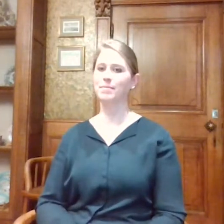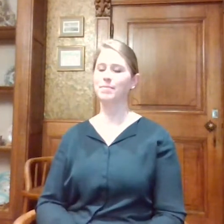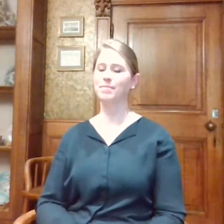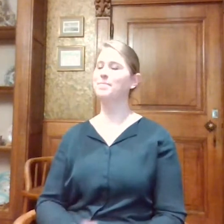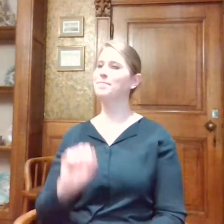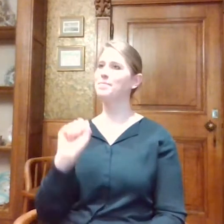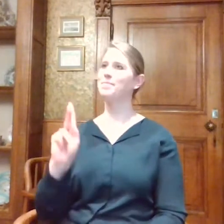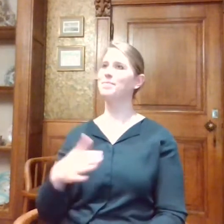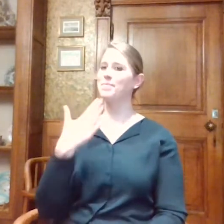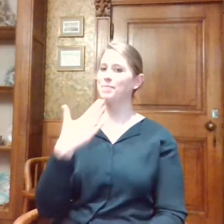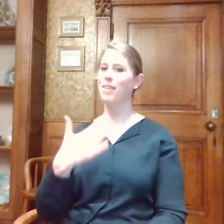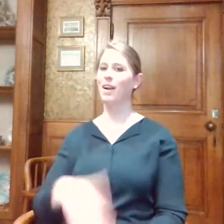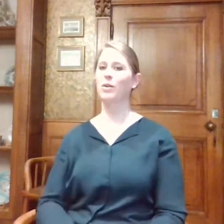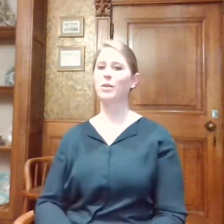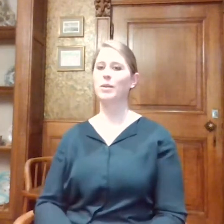Oké, dankjewel.